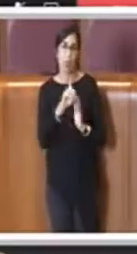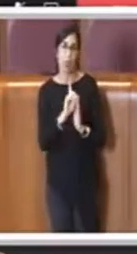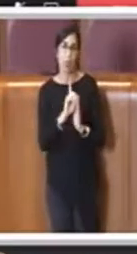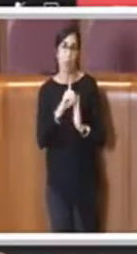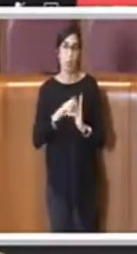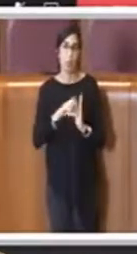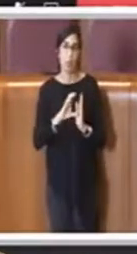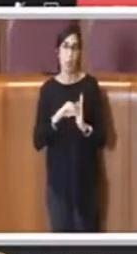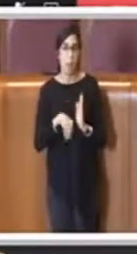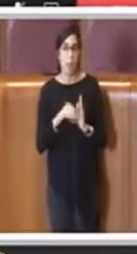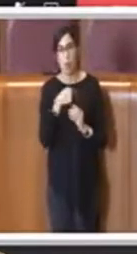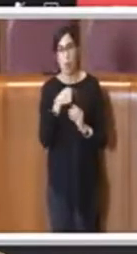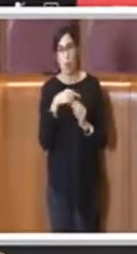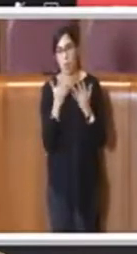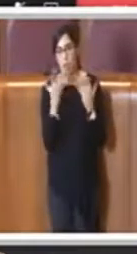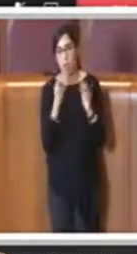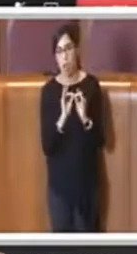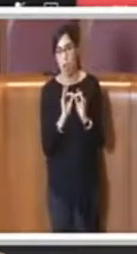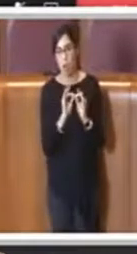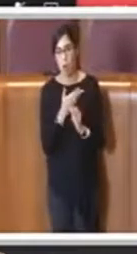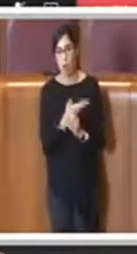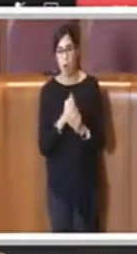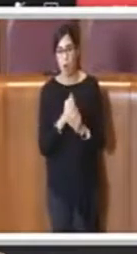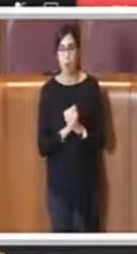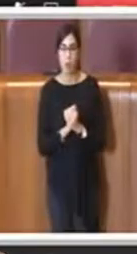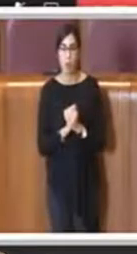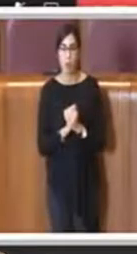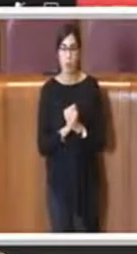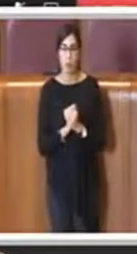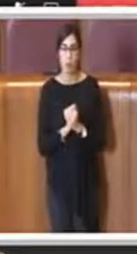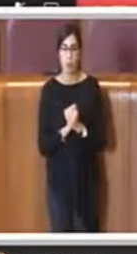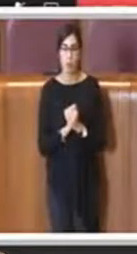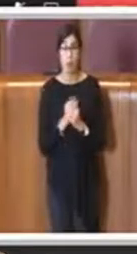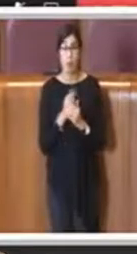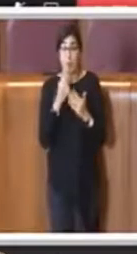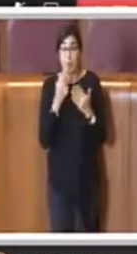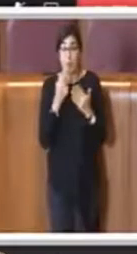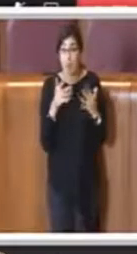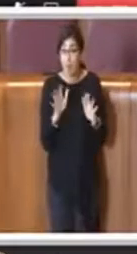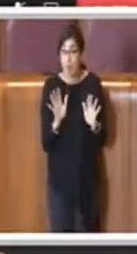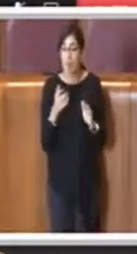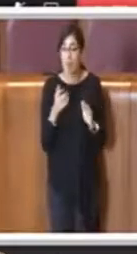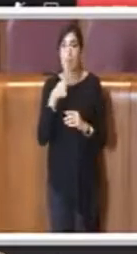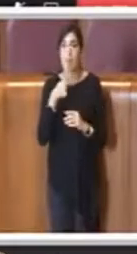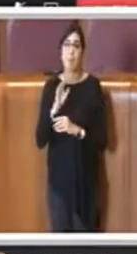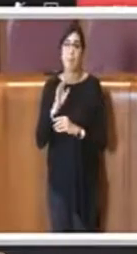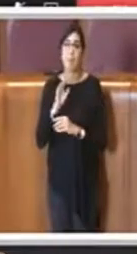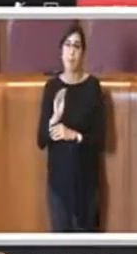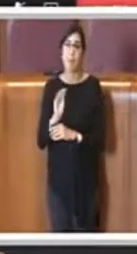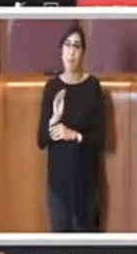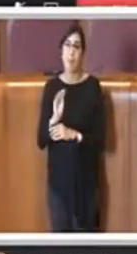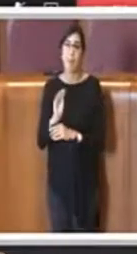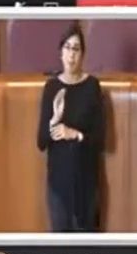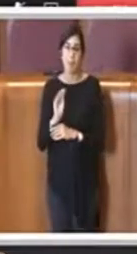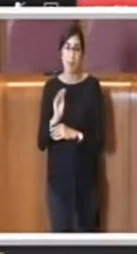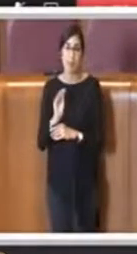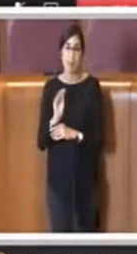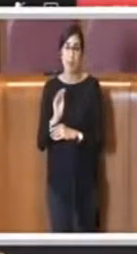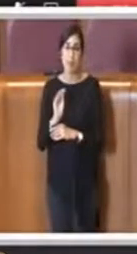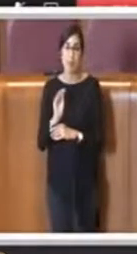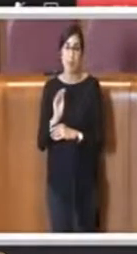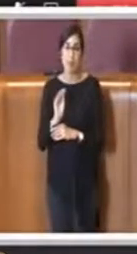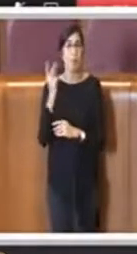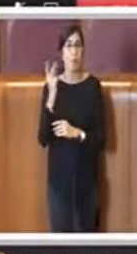e lo condividiamo naturalmente. Detto ciò, preso atto che queste chiusure